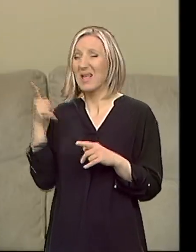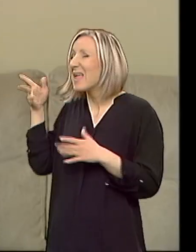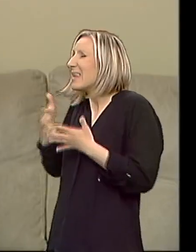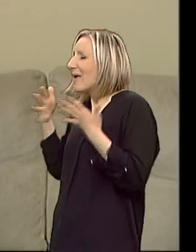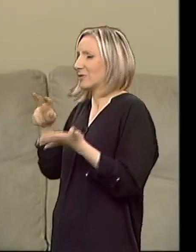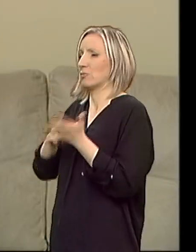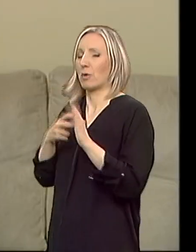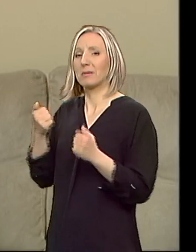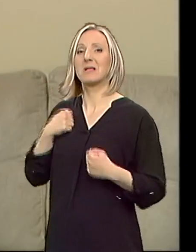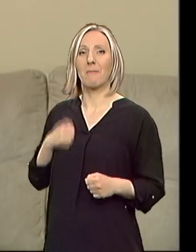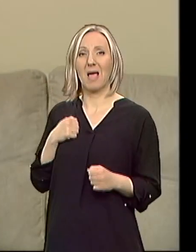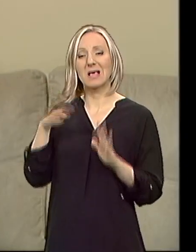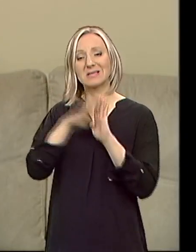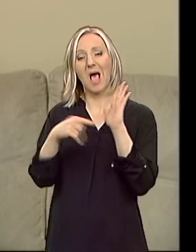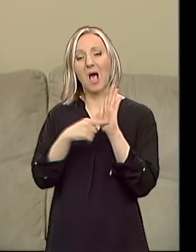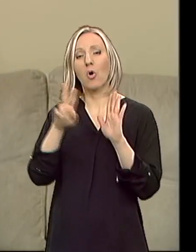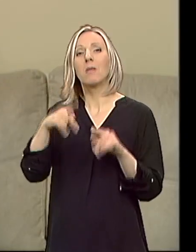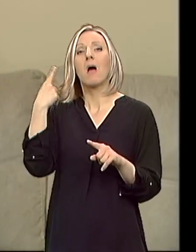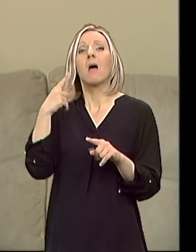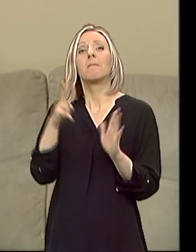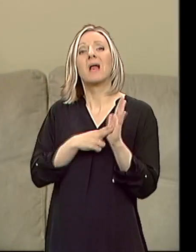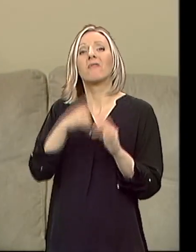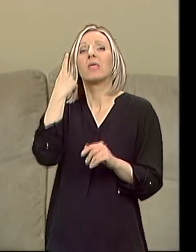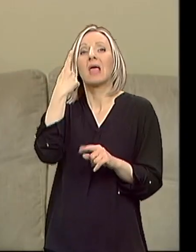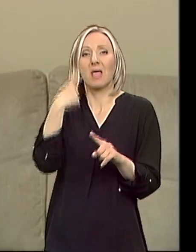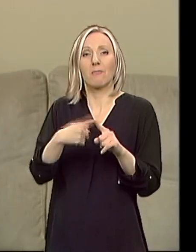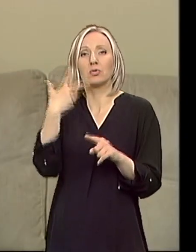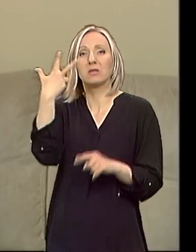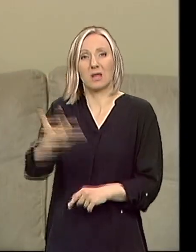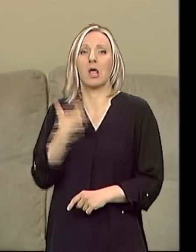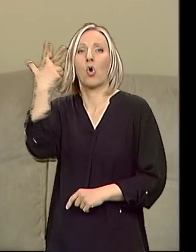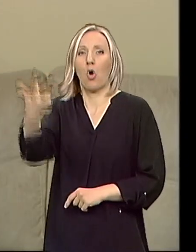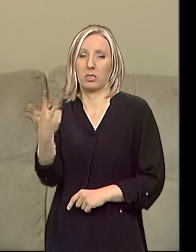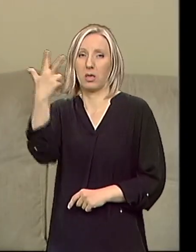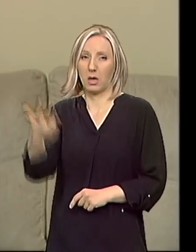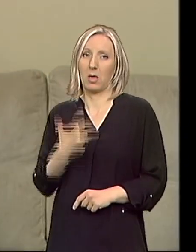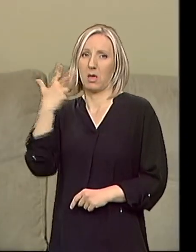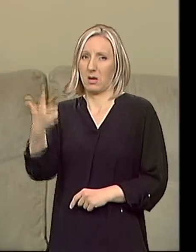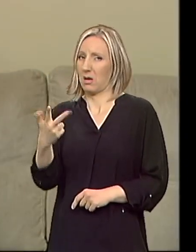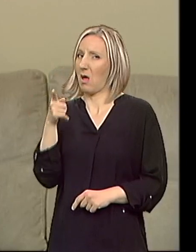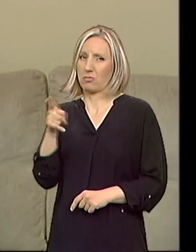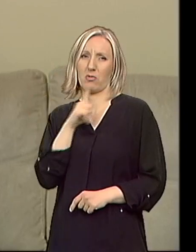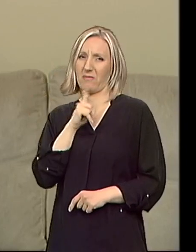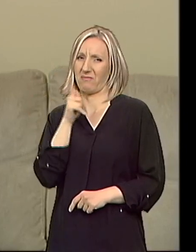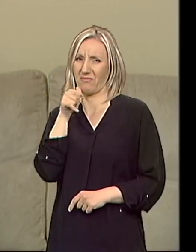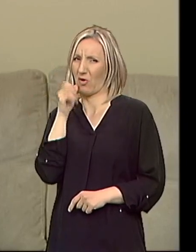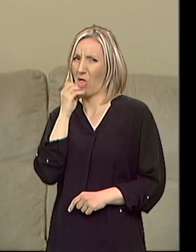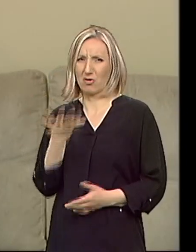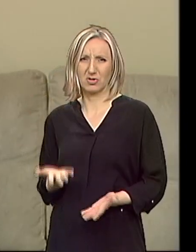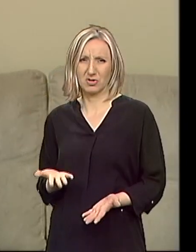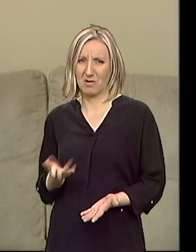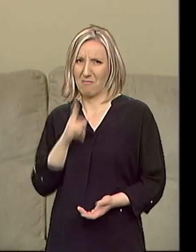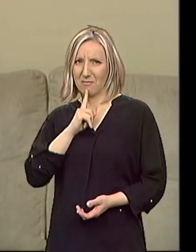što po zakonu oni imaju pravo jednom u tri godine da idu u banju, što je za njih baš loše. Mislim, njima se